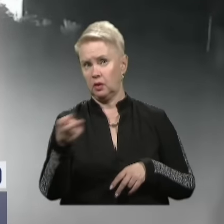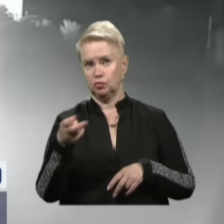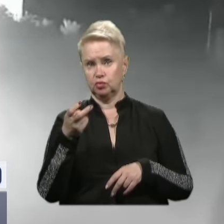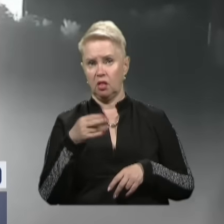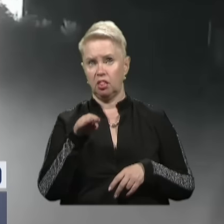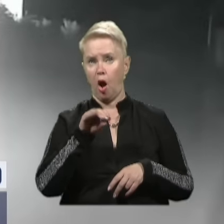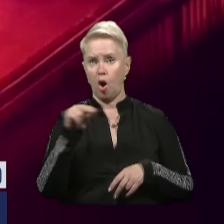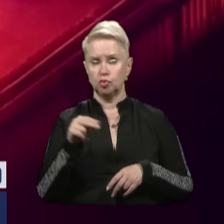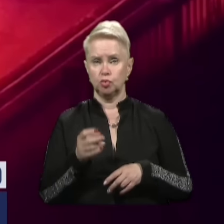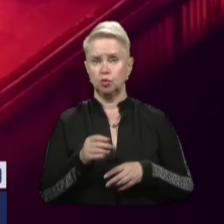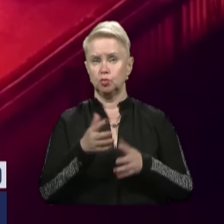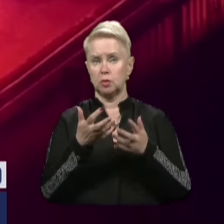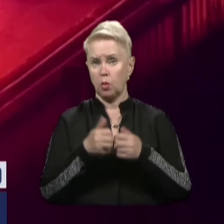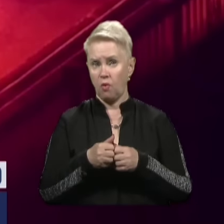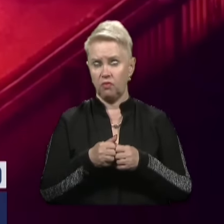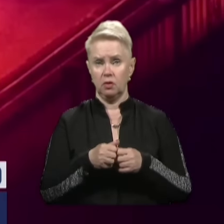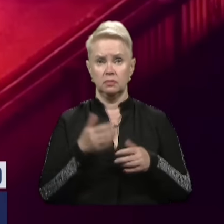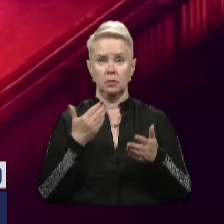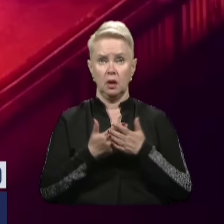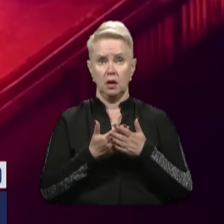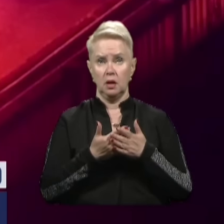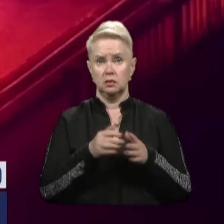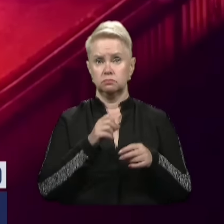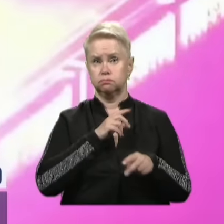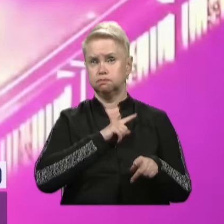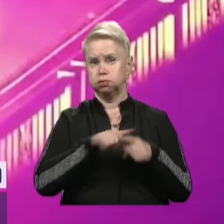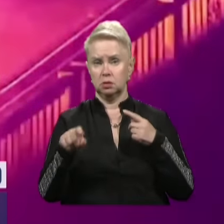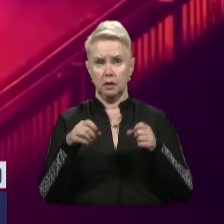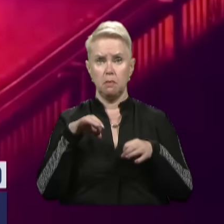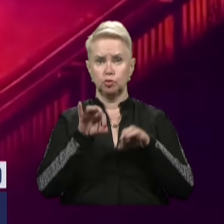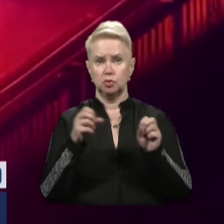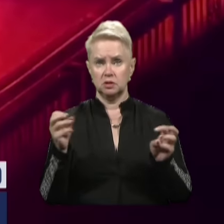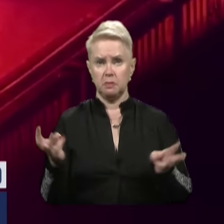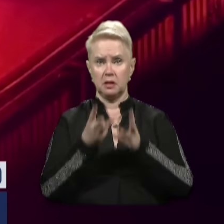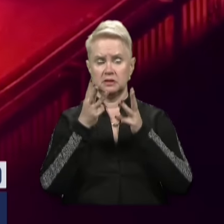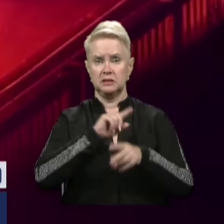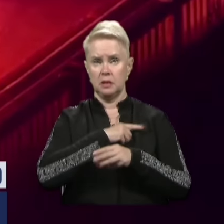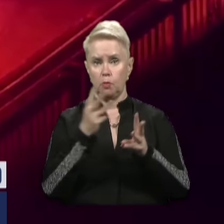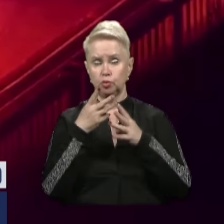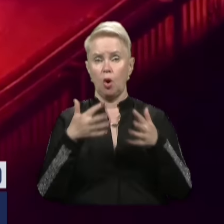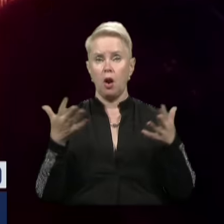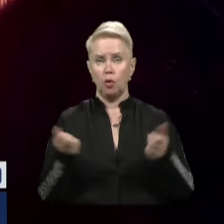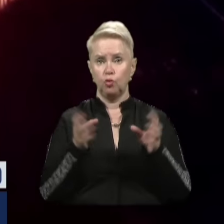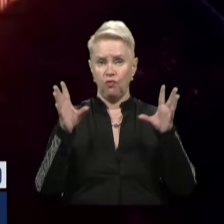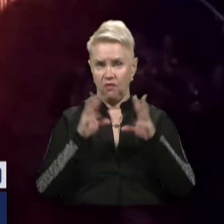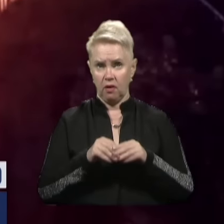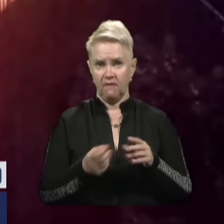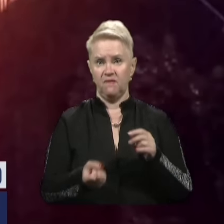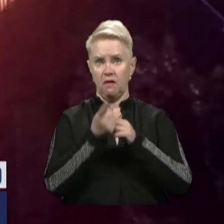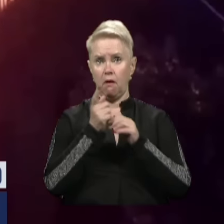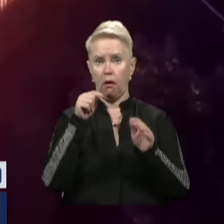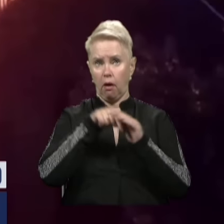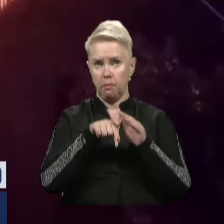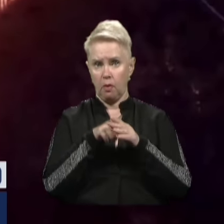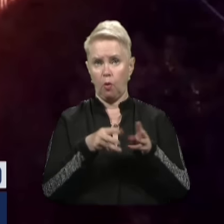у тягач з установкою. Не мов смолоскип, машини спалахнули, гасили пожежу вже рятувальники. Вони і виявили у